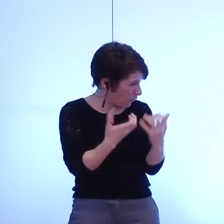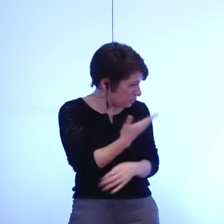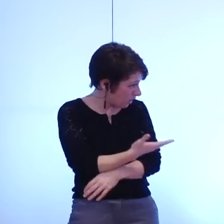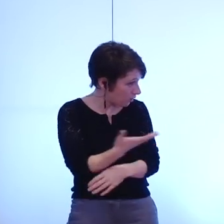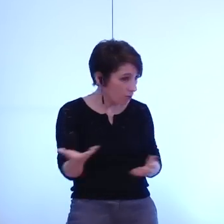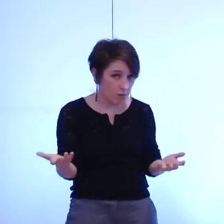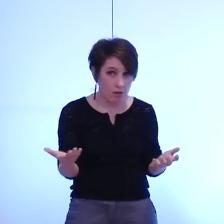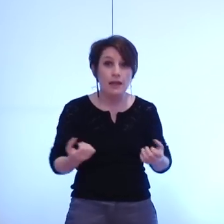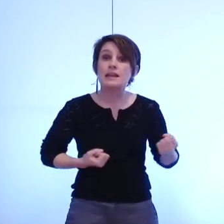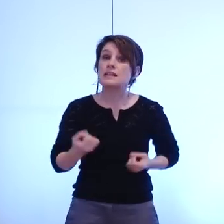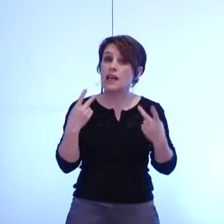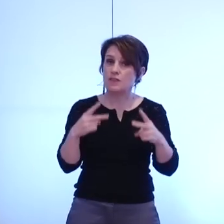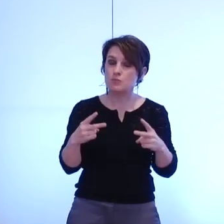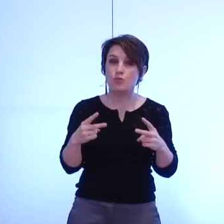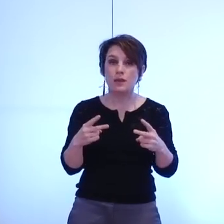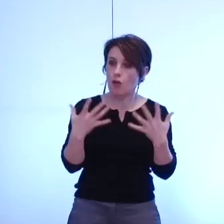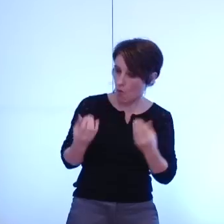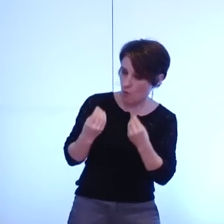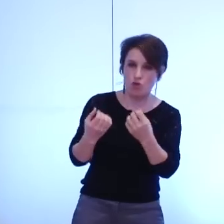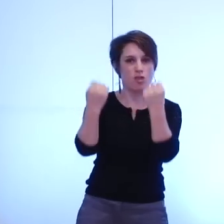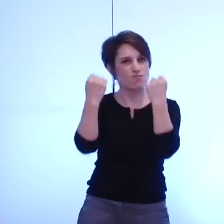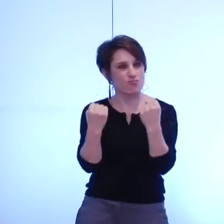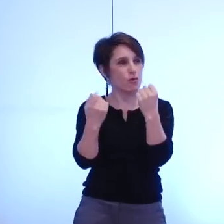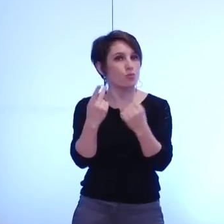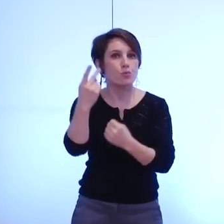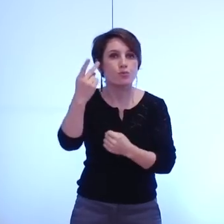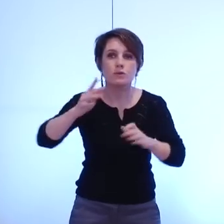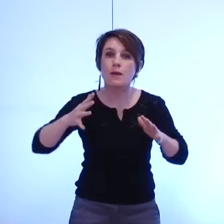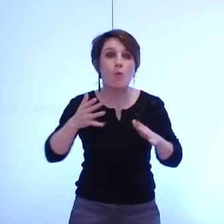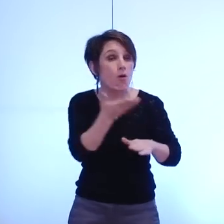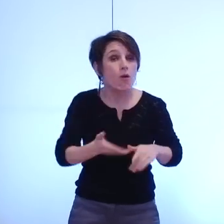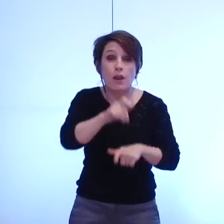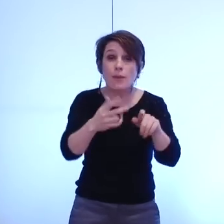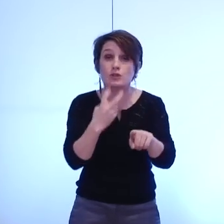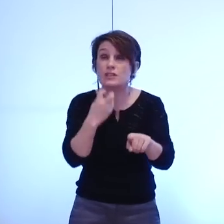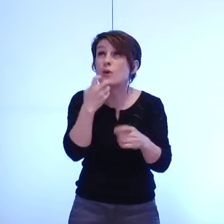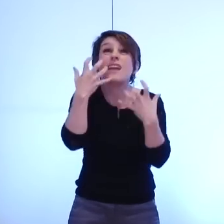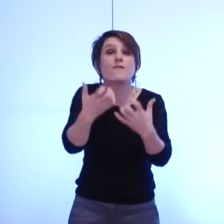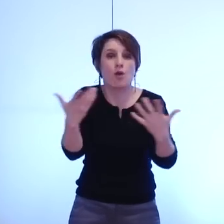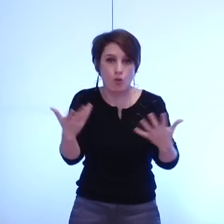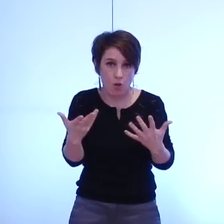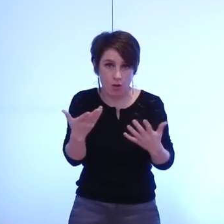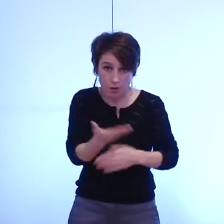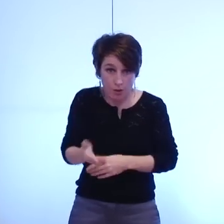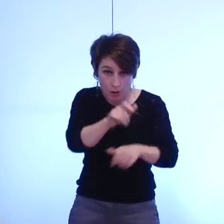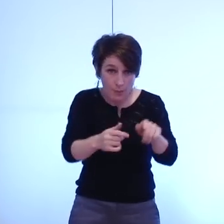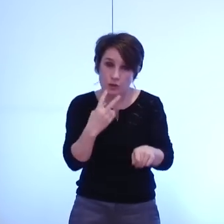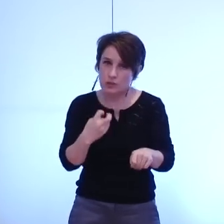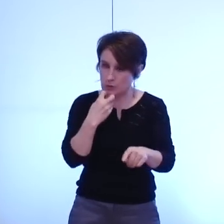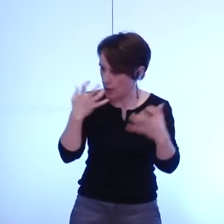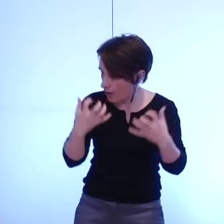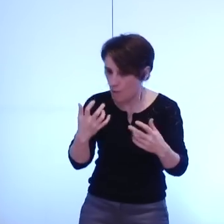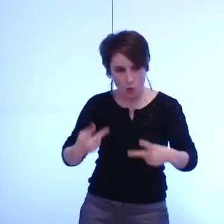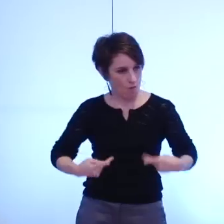de répondre à la demande croissante des habitants du territoire que veulent-ils les citoyens du territoire que veulent-ils ils veulent une qualité de vie